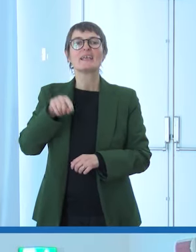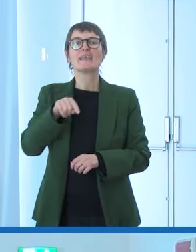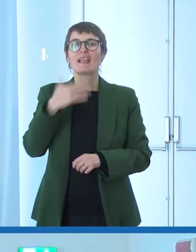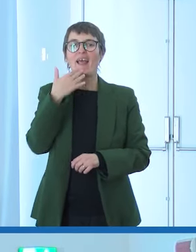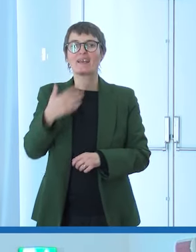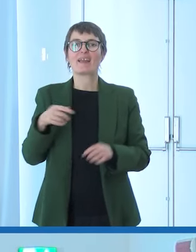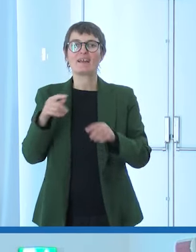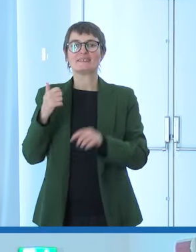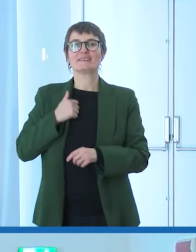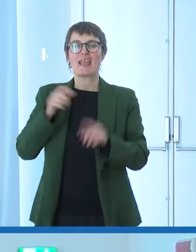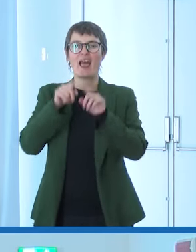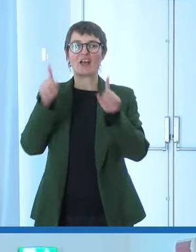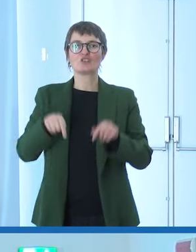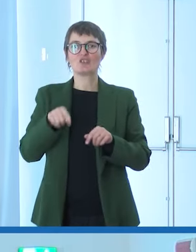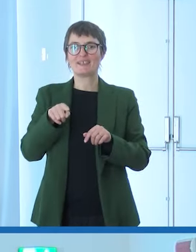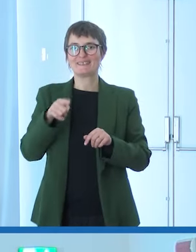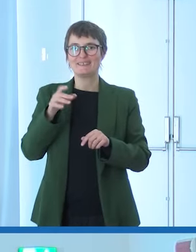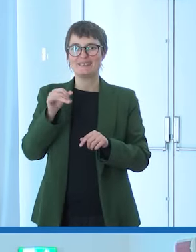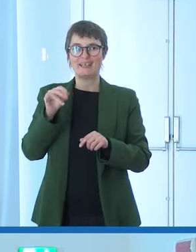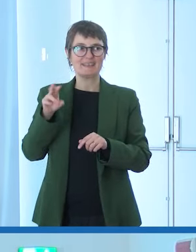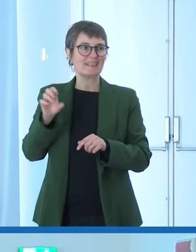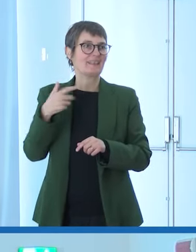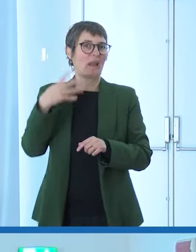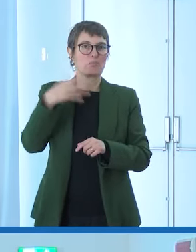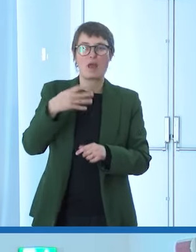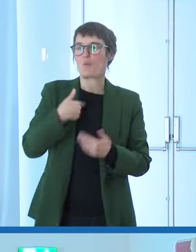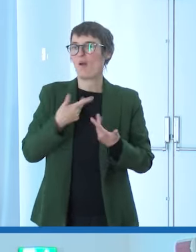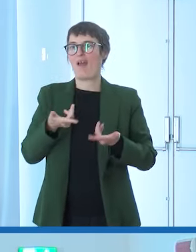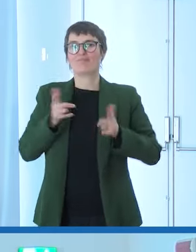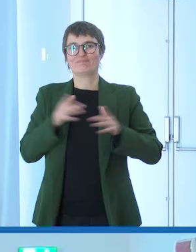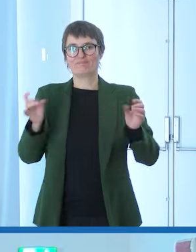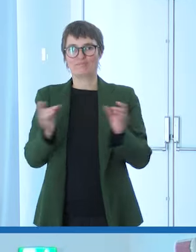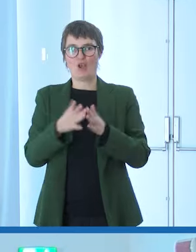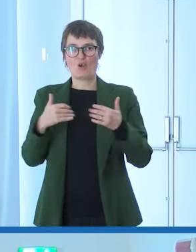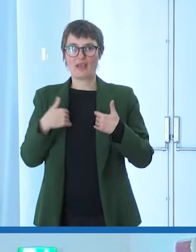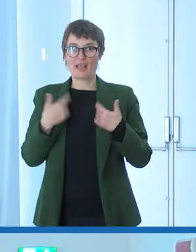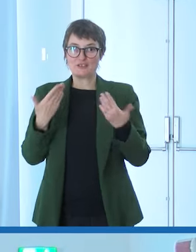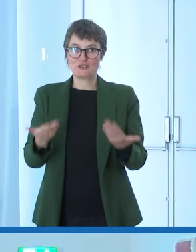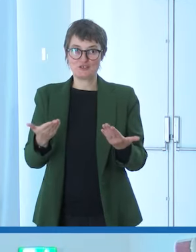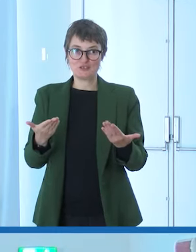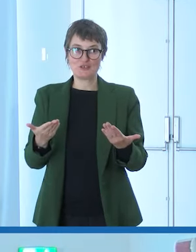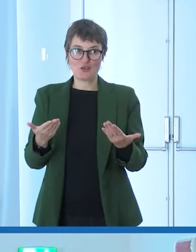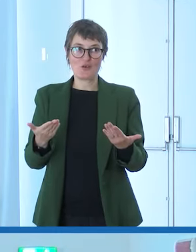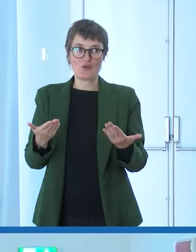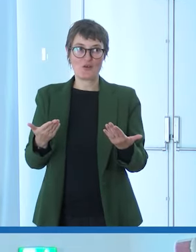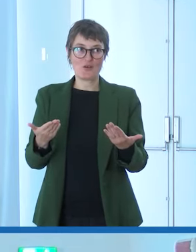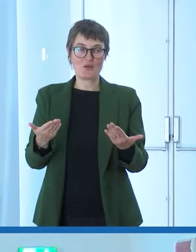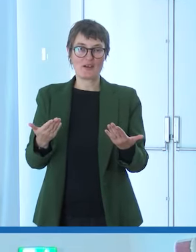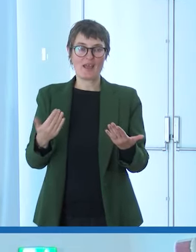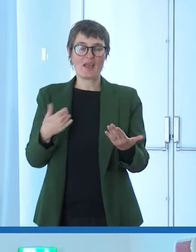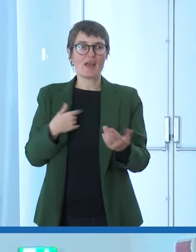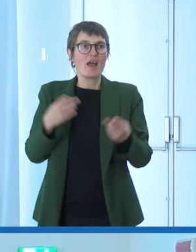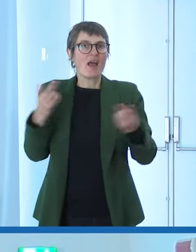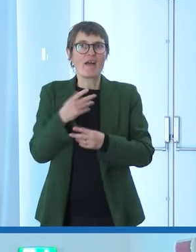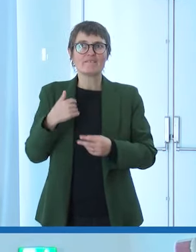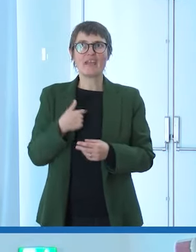Manuela con Alessandro che mi hanno potuto dare l'occasione il problema è che la prossima volta quando io vengo voglio essere per prima a parlare